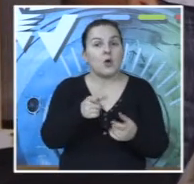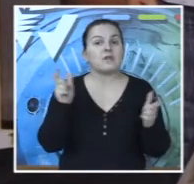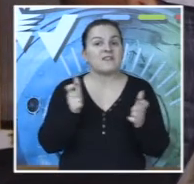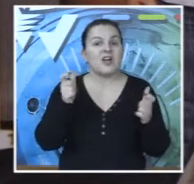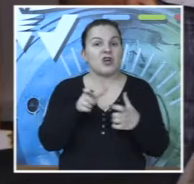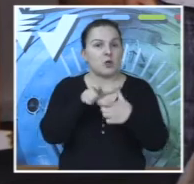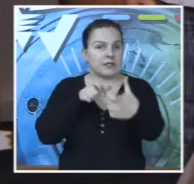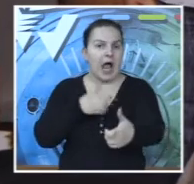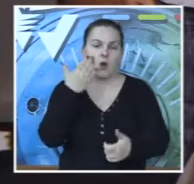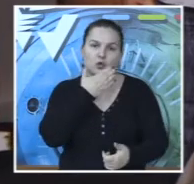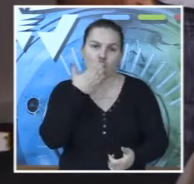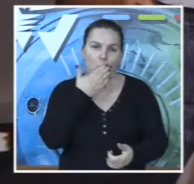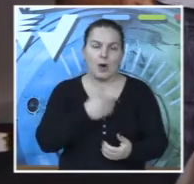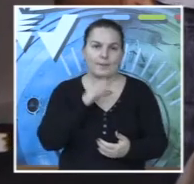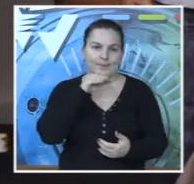ove škole.